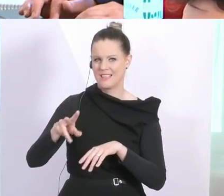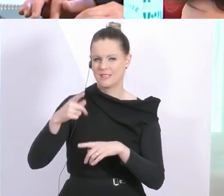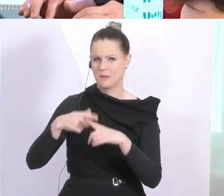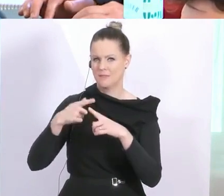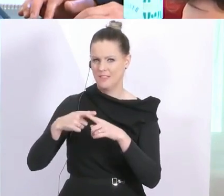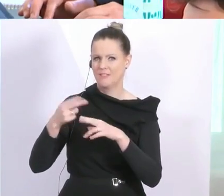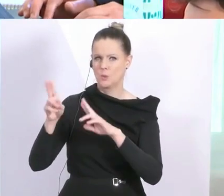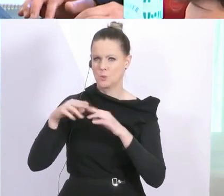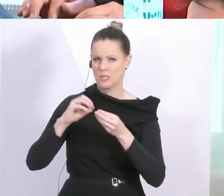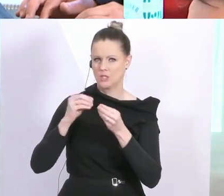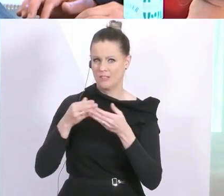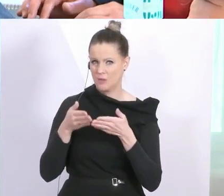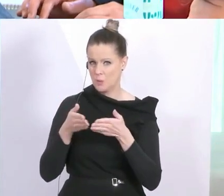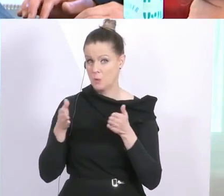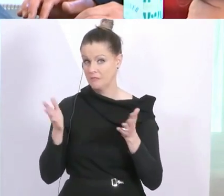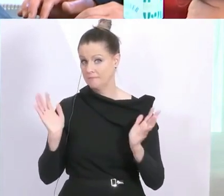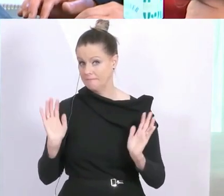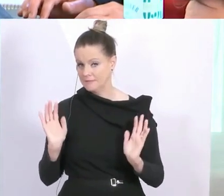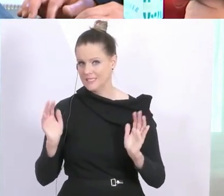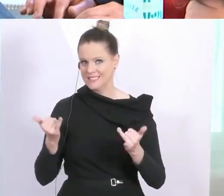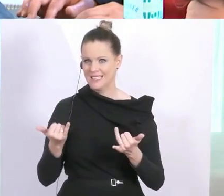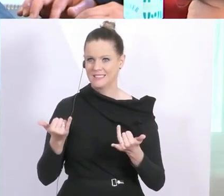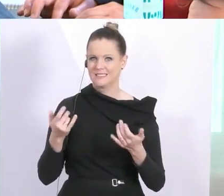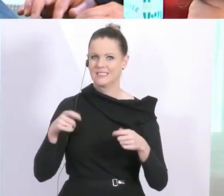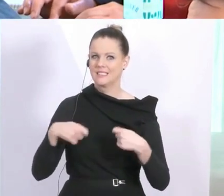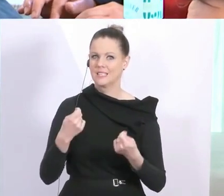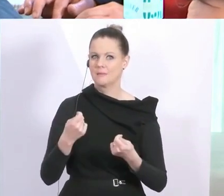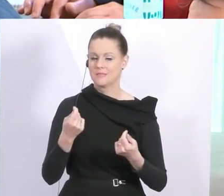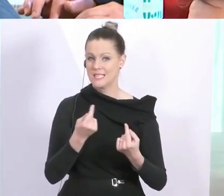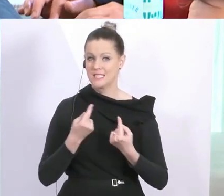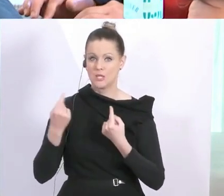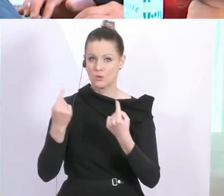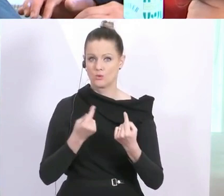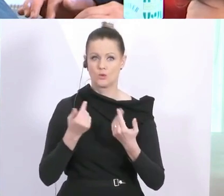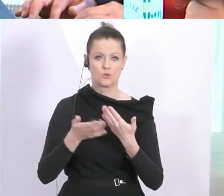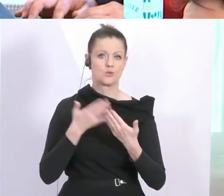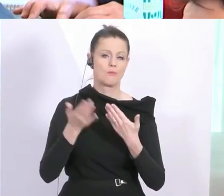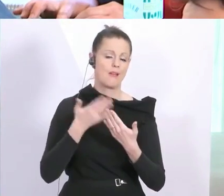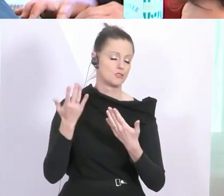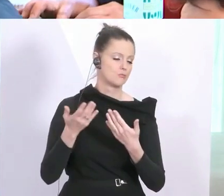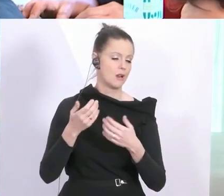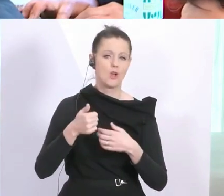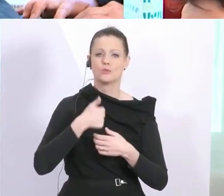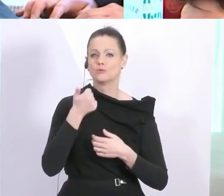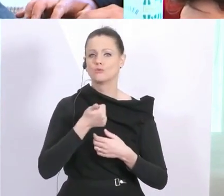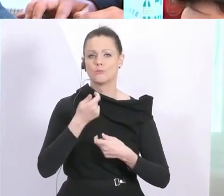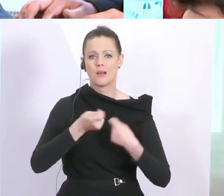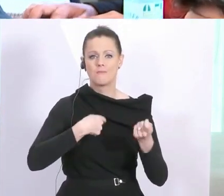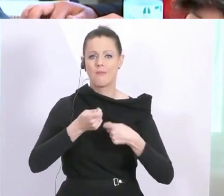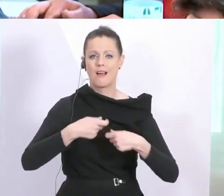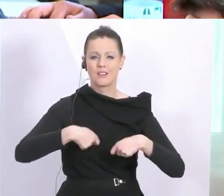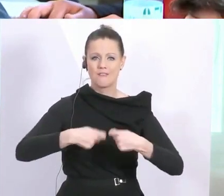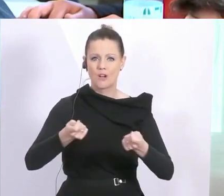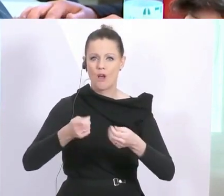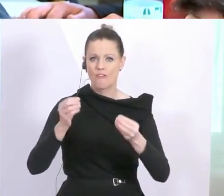aufgesperrt werden können. Und es gibt jetzt die Konkurrenzsituation, dass der Supermarkt Blumenerde, Spielzeug, was auch immer verkauft und andere